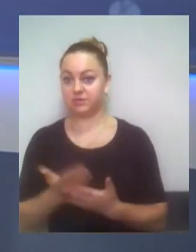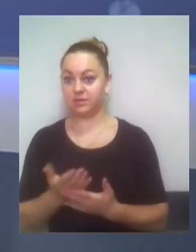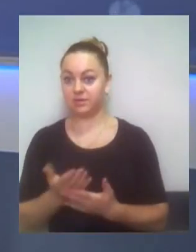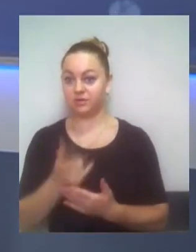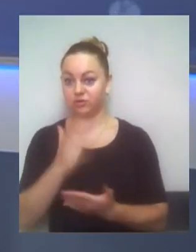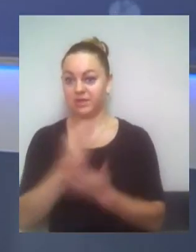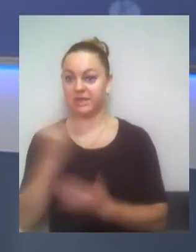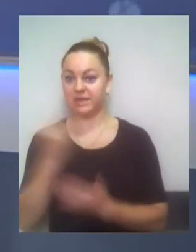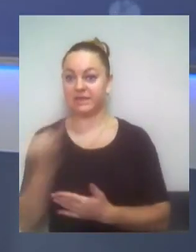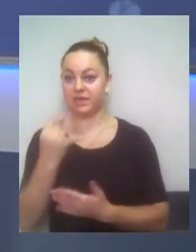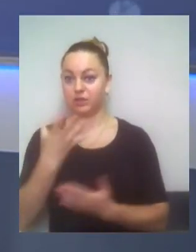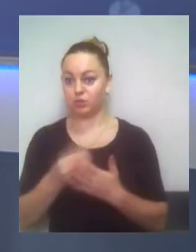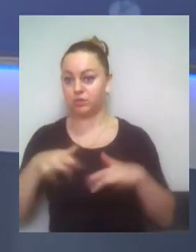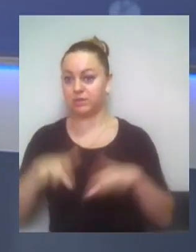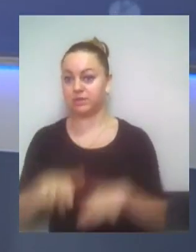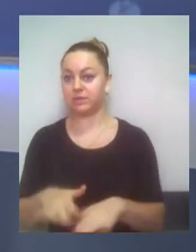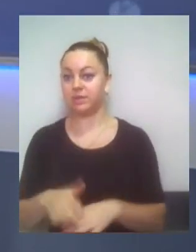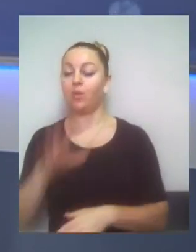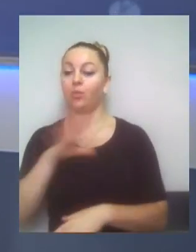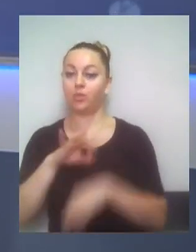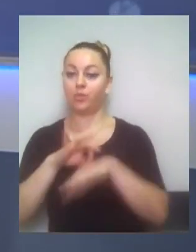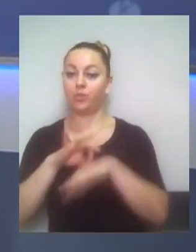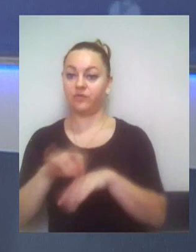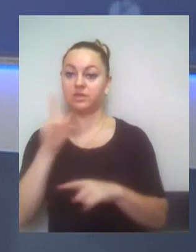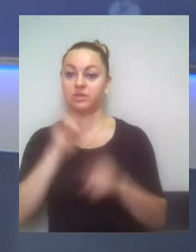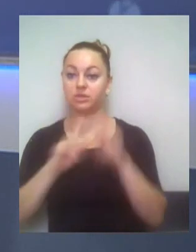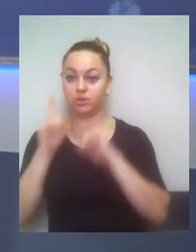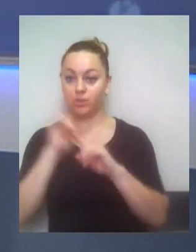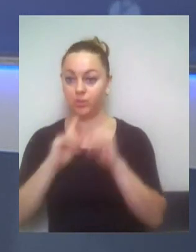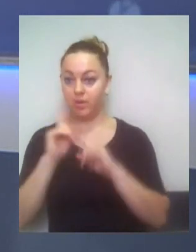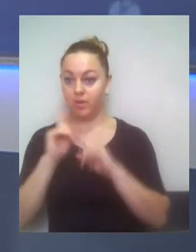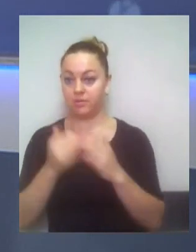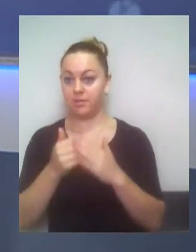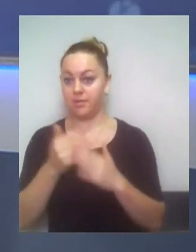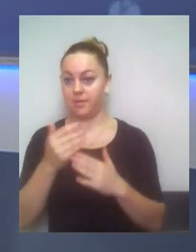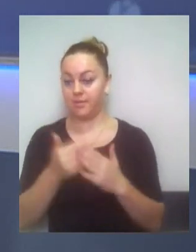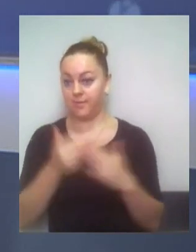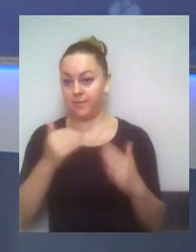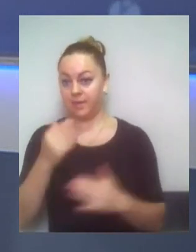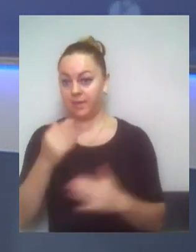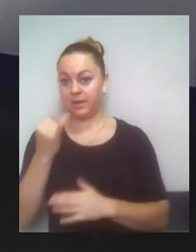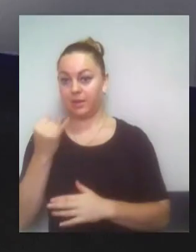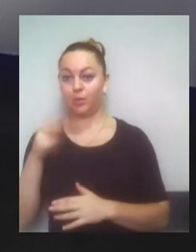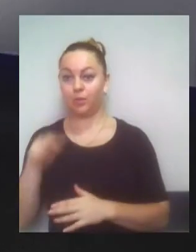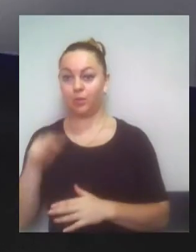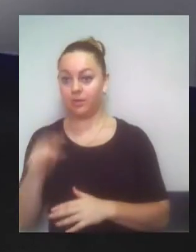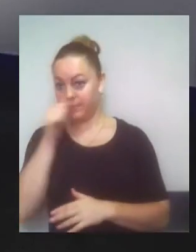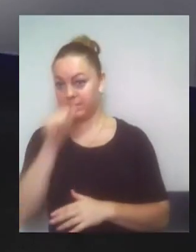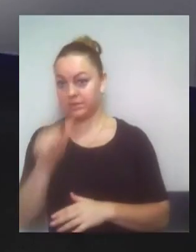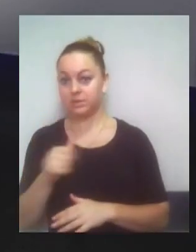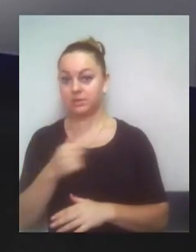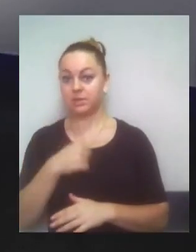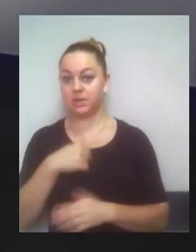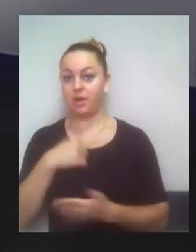Смотрите, проводилось собрання у нас в іюле, перед тим, як я хотела выступати третій стороною представителем